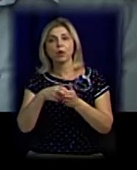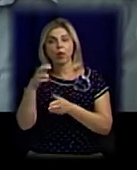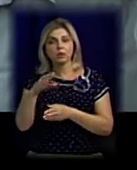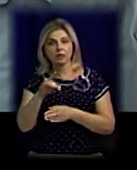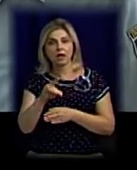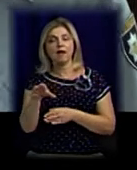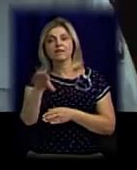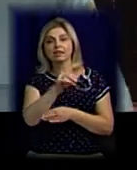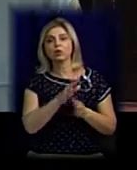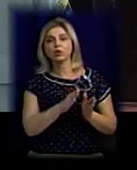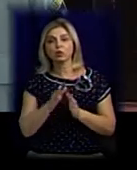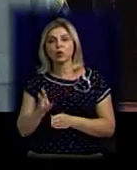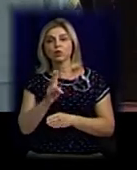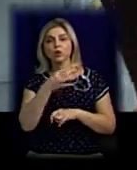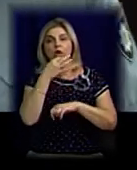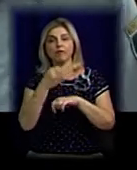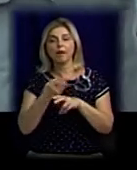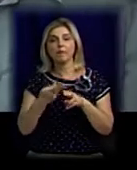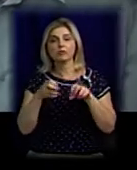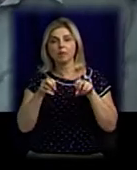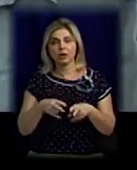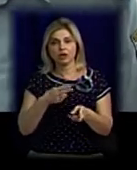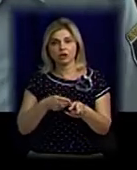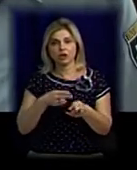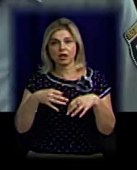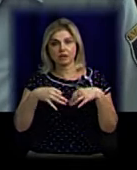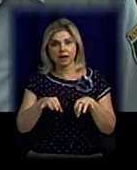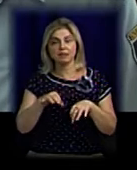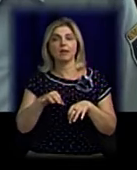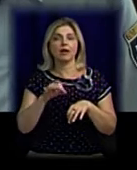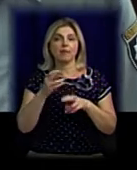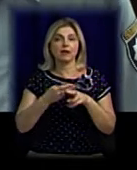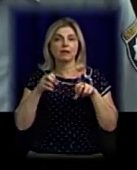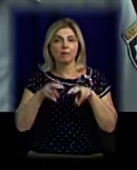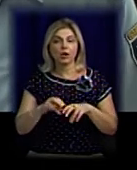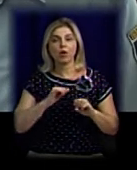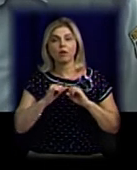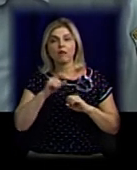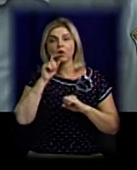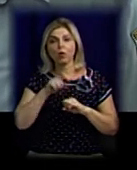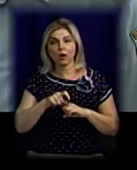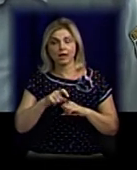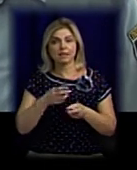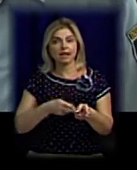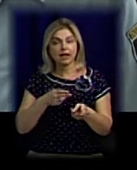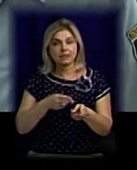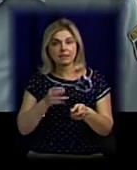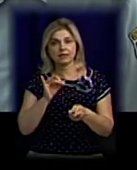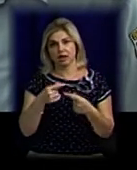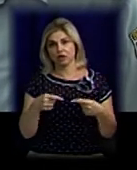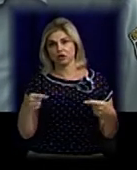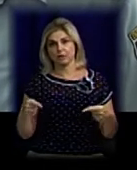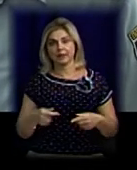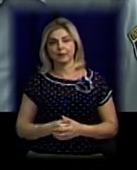відповідають за безпеку руку залізничного транспорту, як «Укртрансбезпека», управління «Укрзалізниці» та іншим.